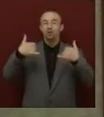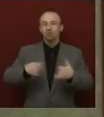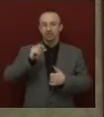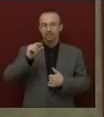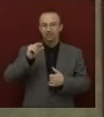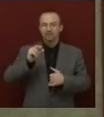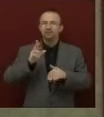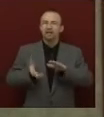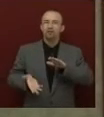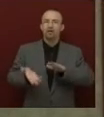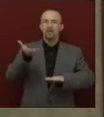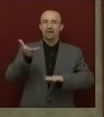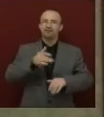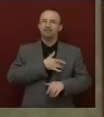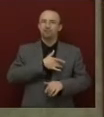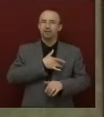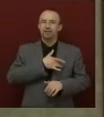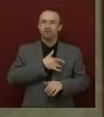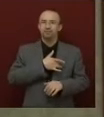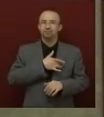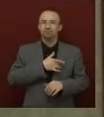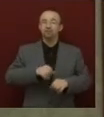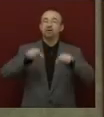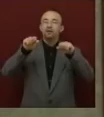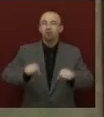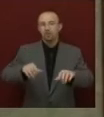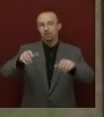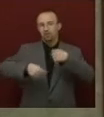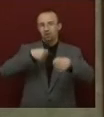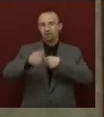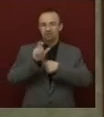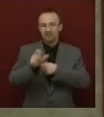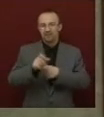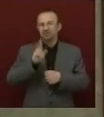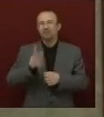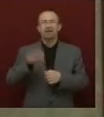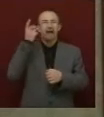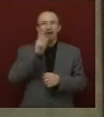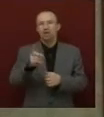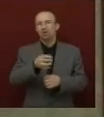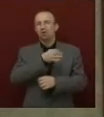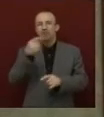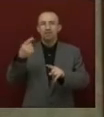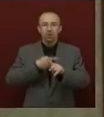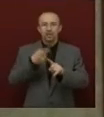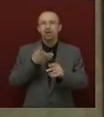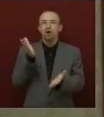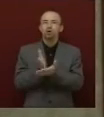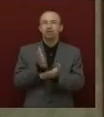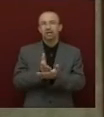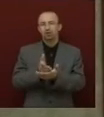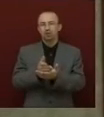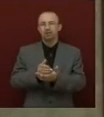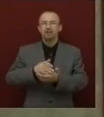kicsit följebb kéne emelni a szívünket, és egy kicsit komolyabban venni ezt a dolgot, és nem kellene állandóan napi politikai aktuálatásokba,